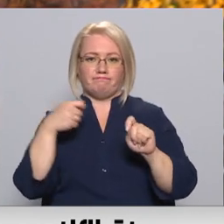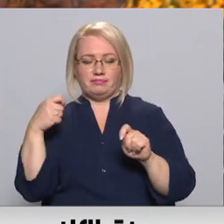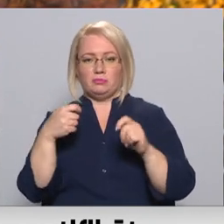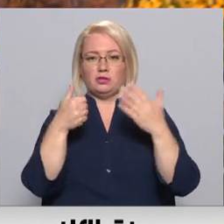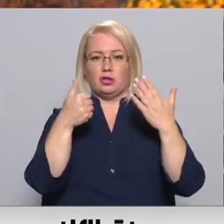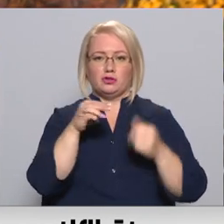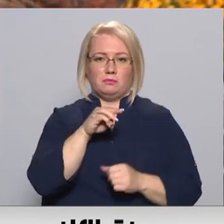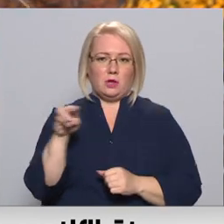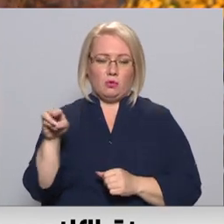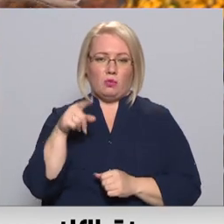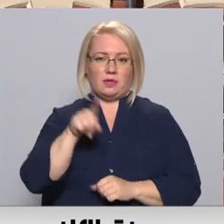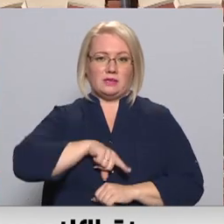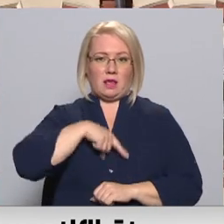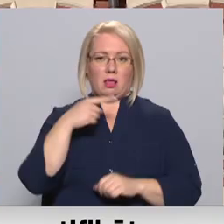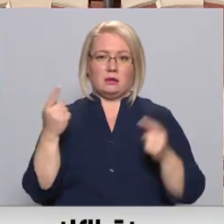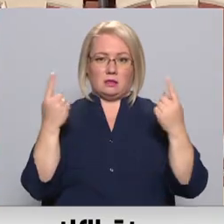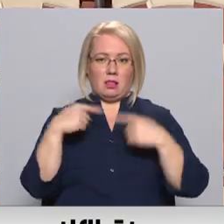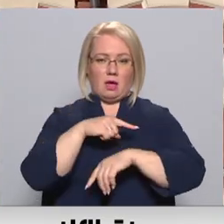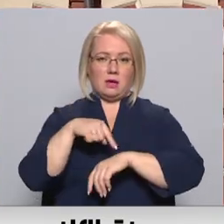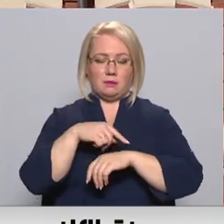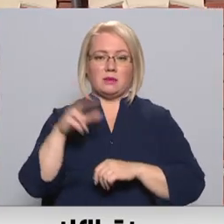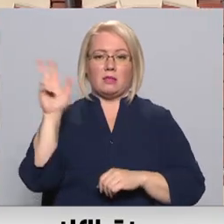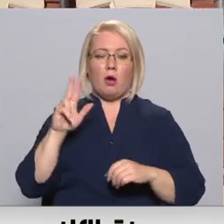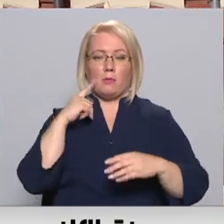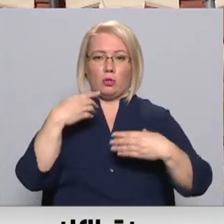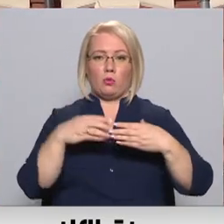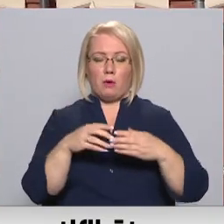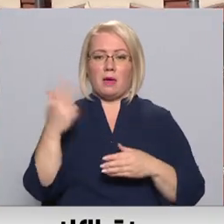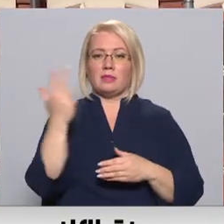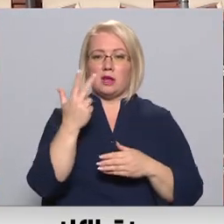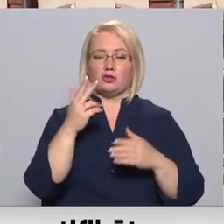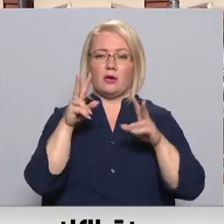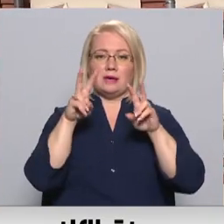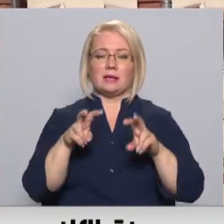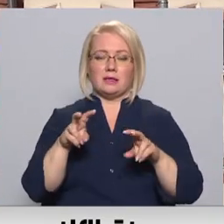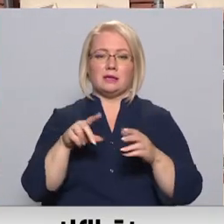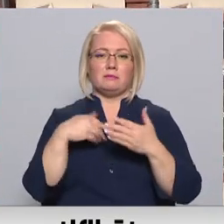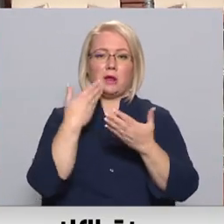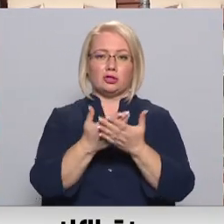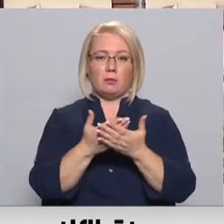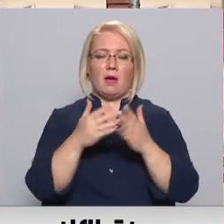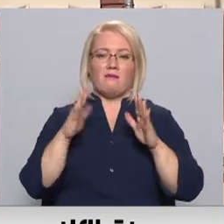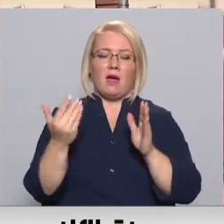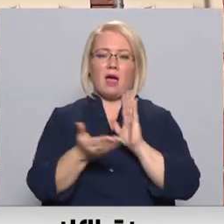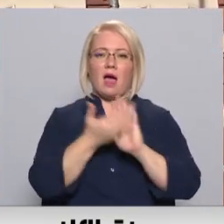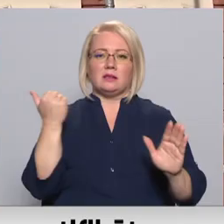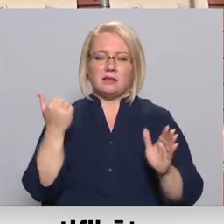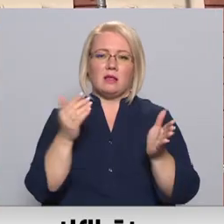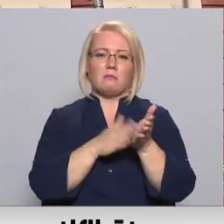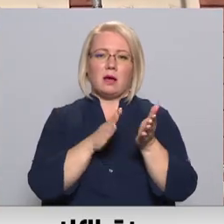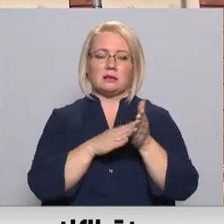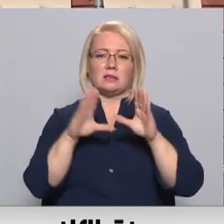minūtes, kas ir diezgan ilgs laiks. Tāpēc Daugavpils domāja, trešdien varētu tik skatīts priekšlikums vai neatselt maksas